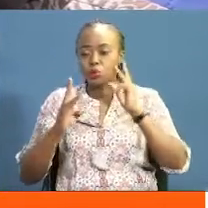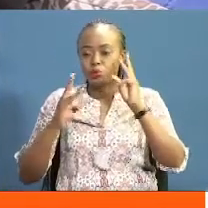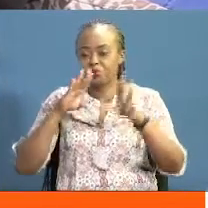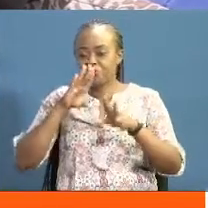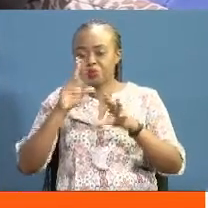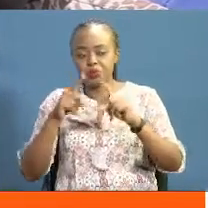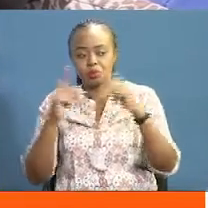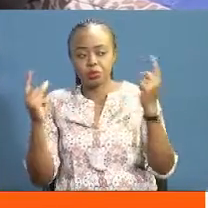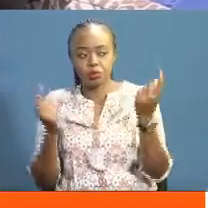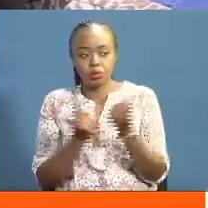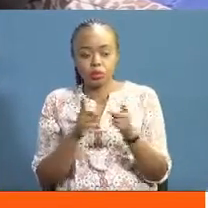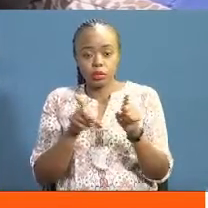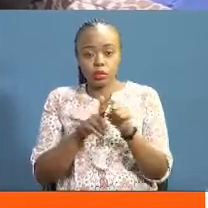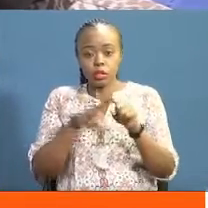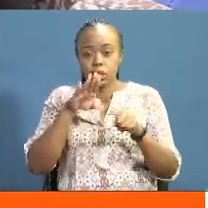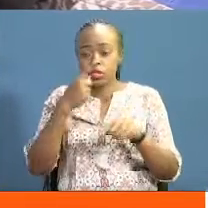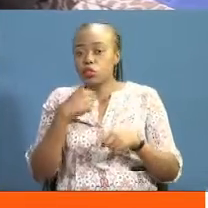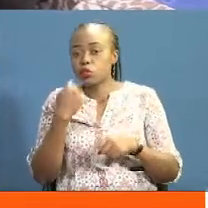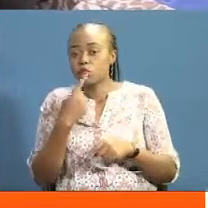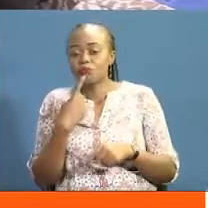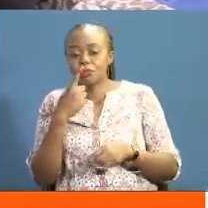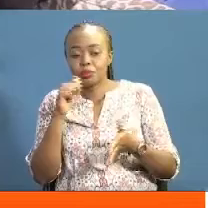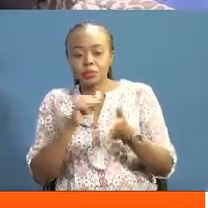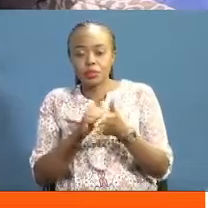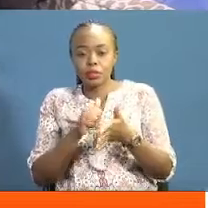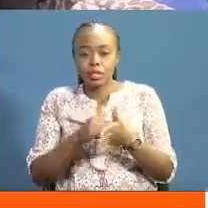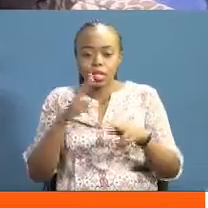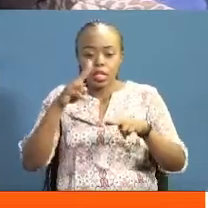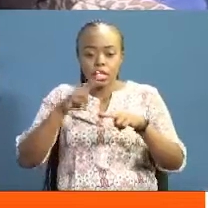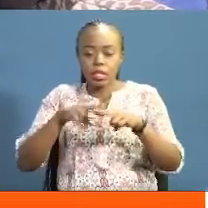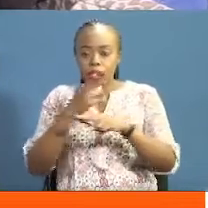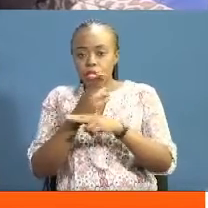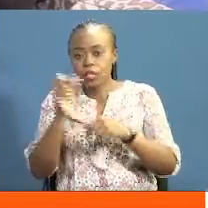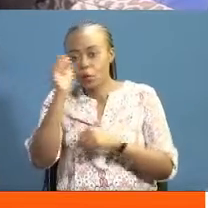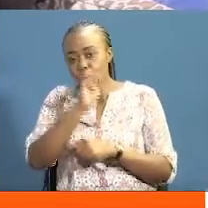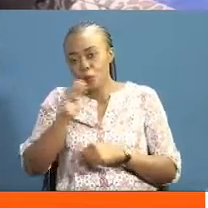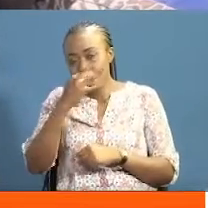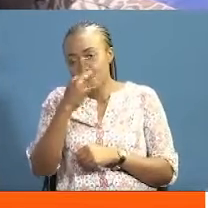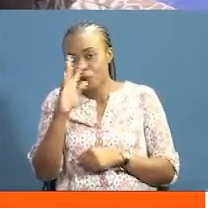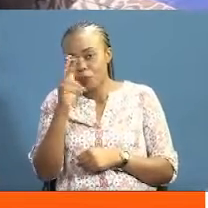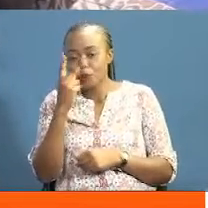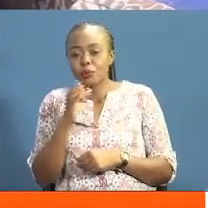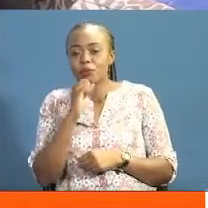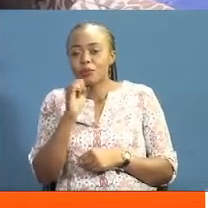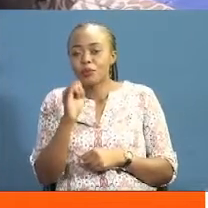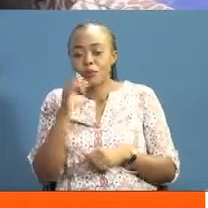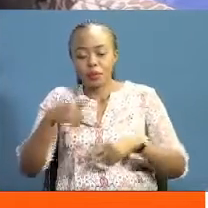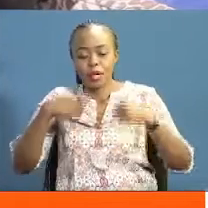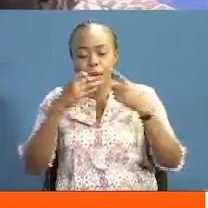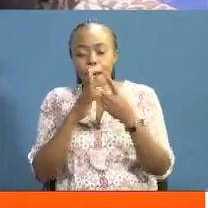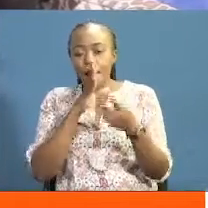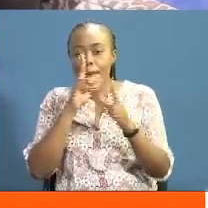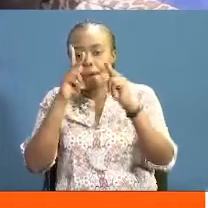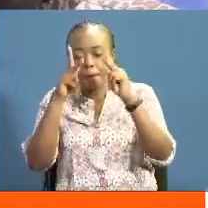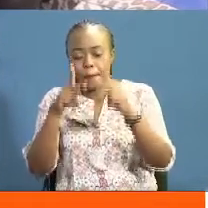na idiroje zao Abao wanasema kwamba kiti chaulaisi wa taifa la Kenya kita kepeano na mwananchi wa